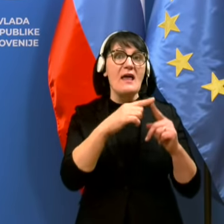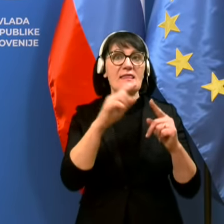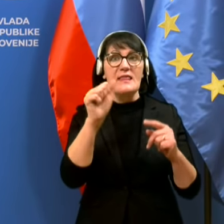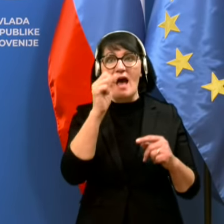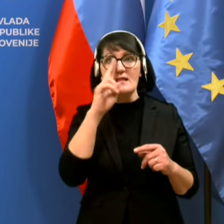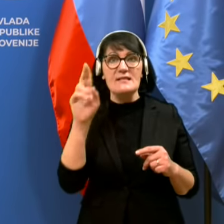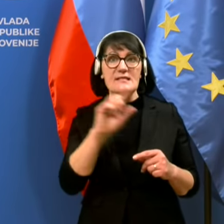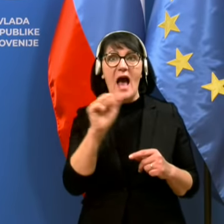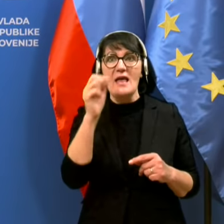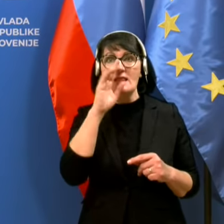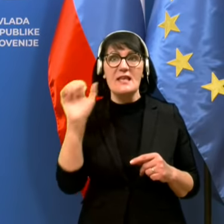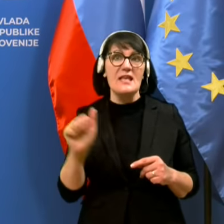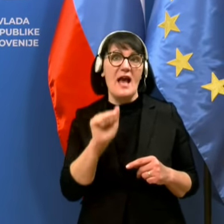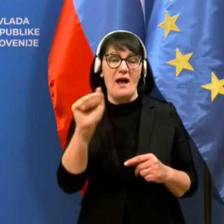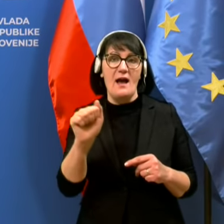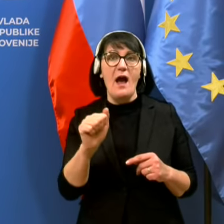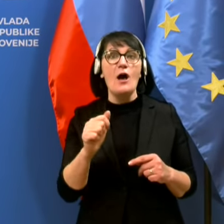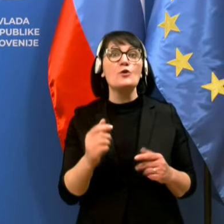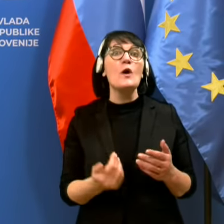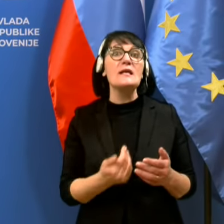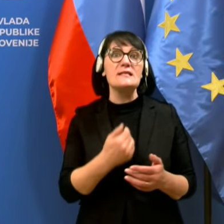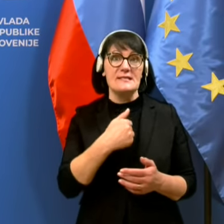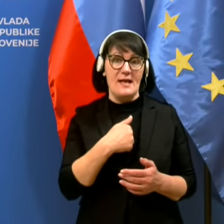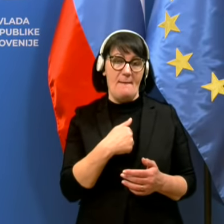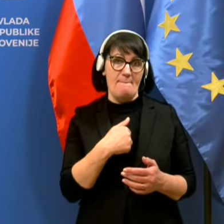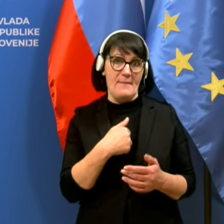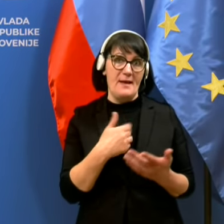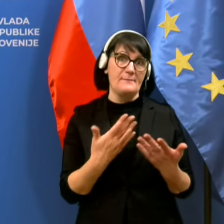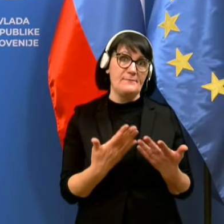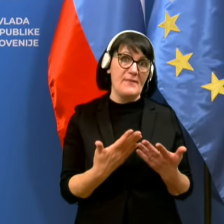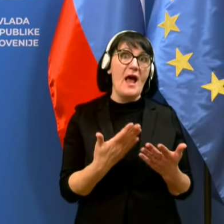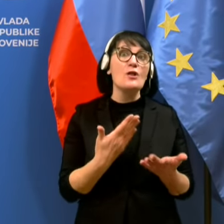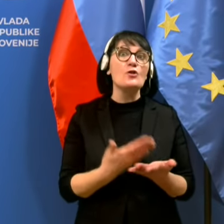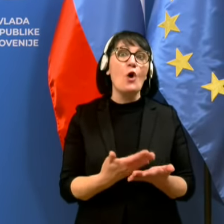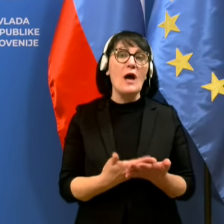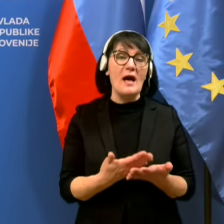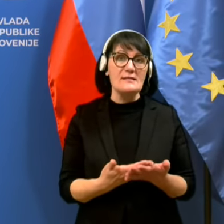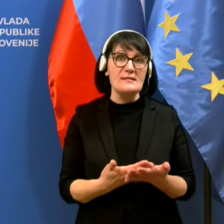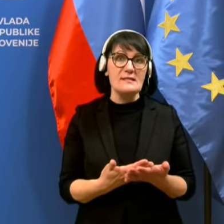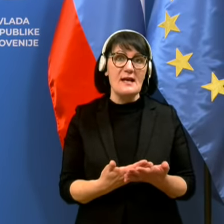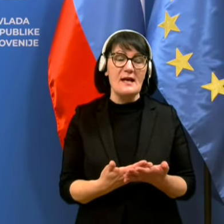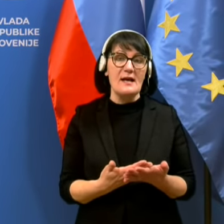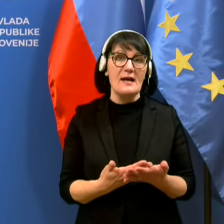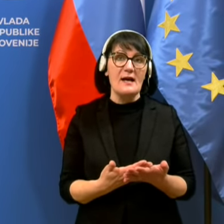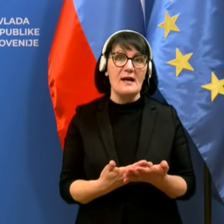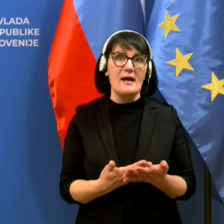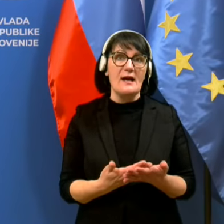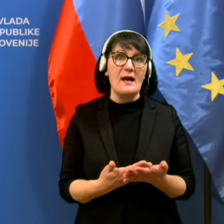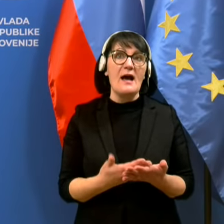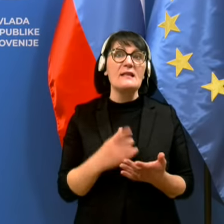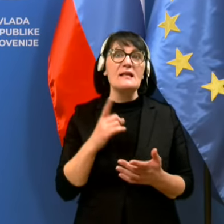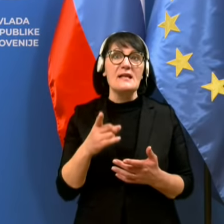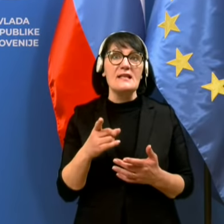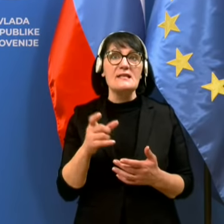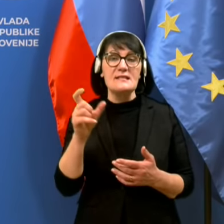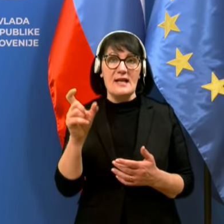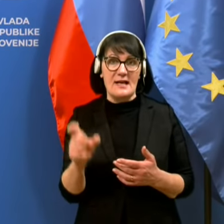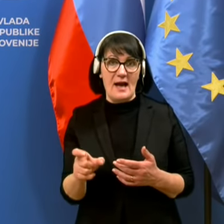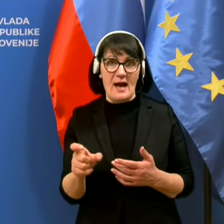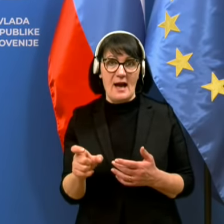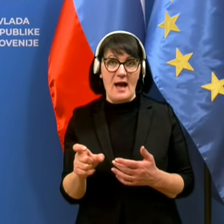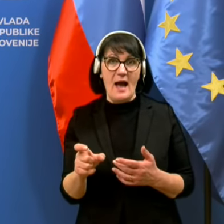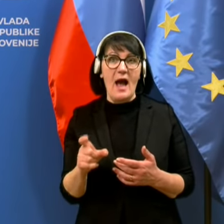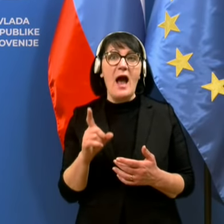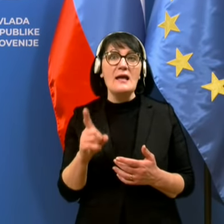to je saj zame en dokaz, da je za tistega, ki trži